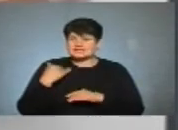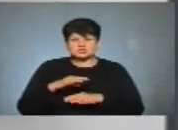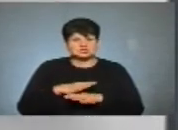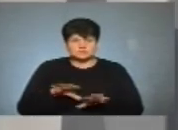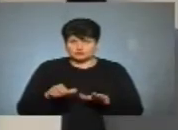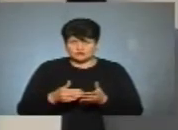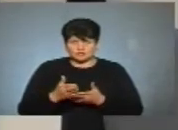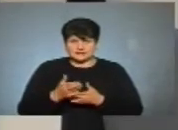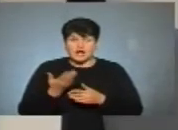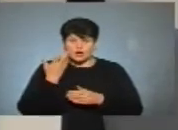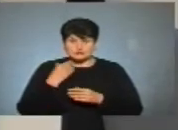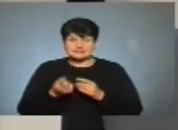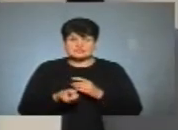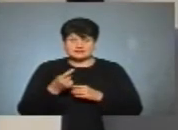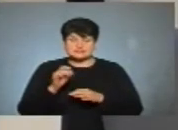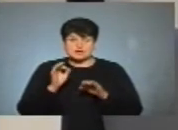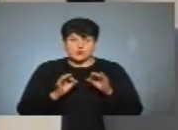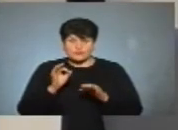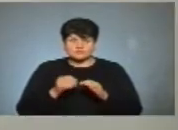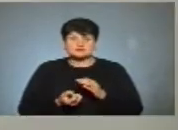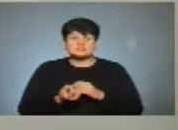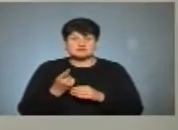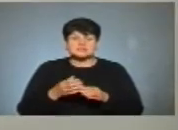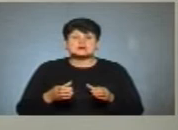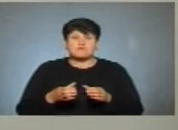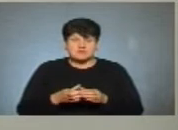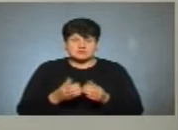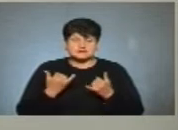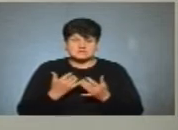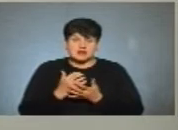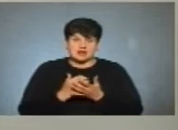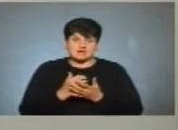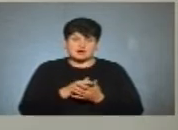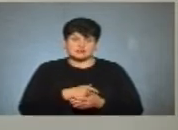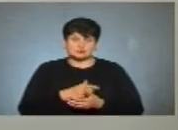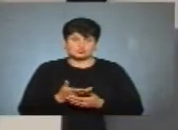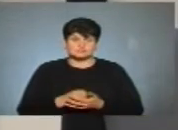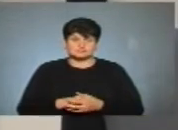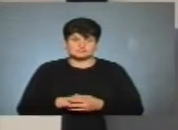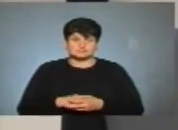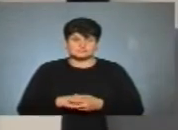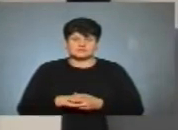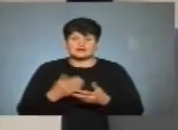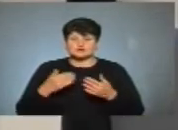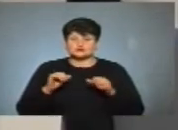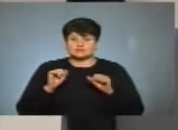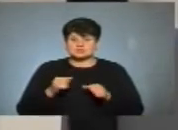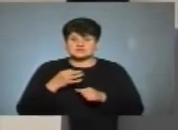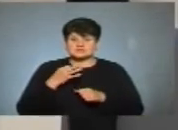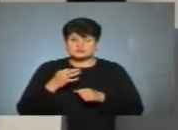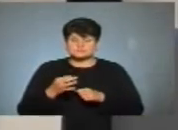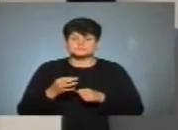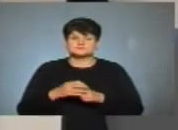не були, а коли з'явилися гендерні квота, вони з'явилися в партії і зараз кандидуються. Давайте я, якщо можна. Розпочинайте.